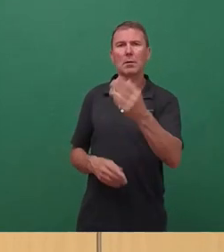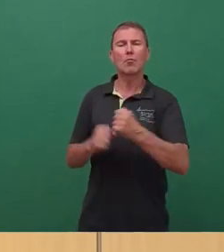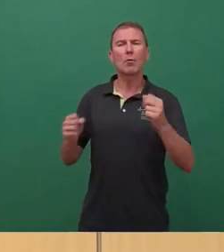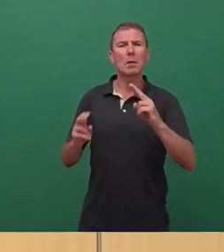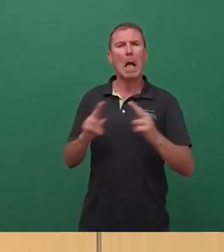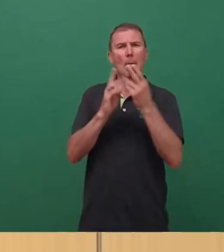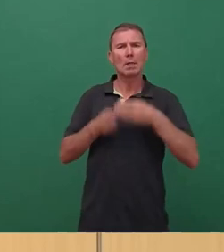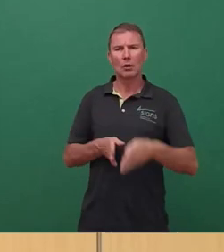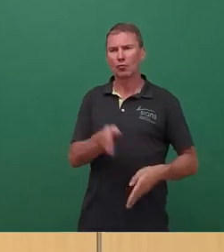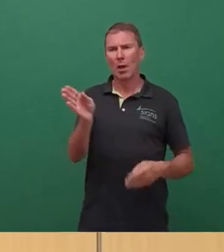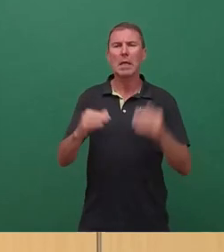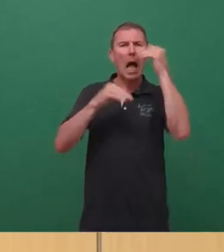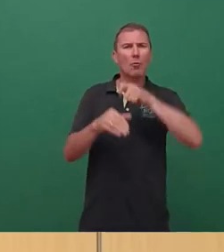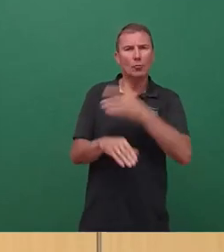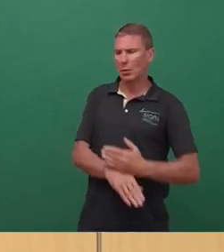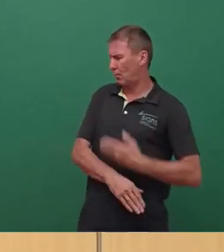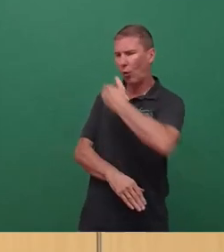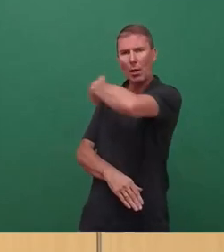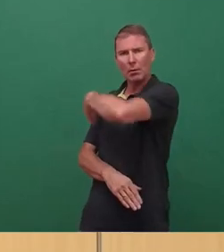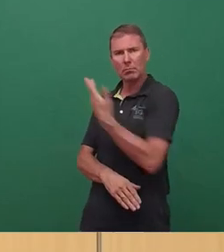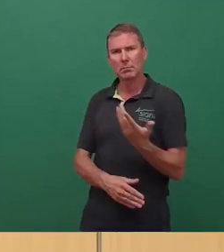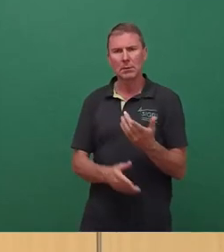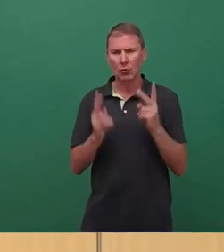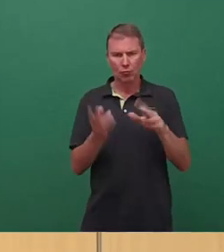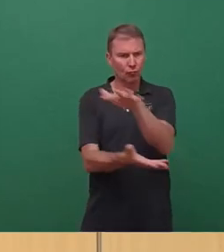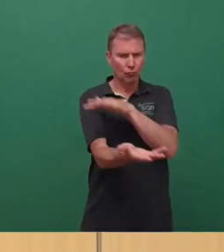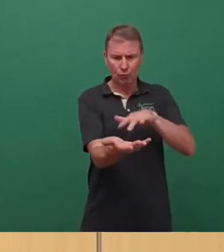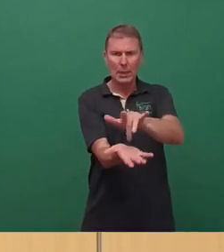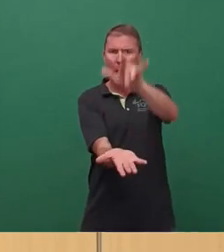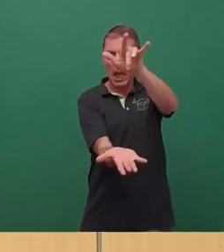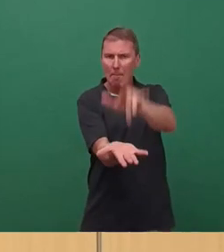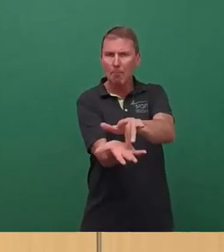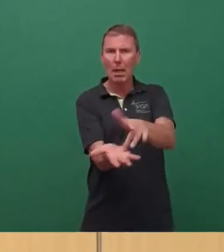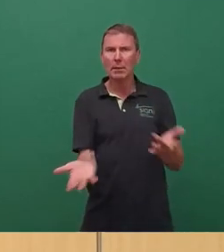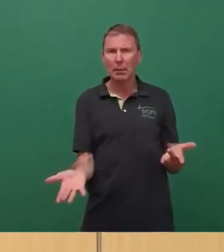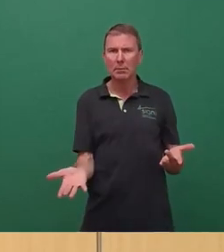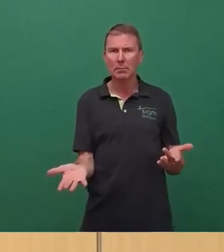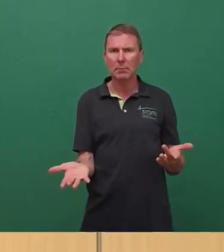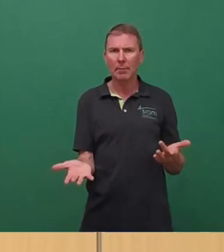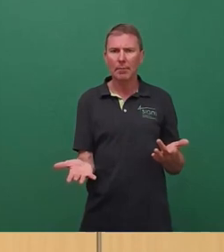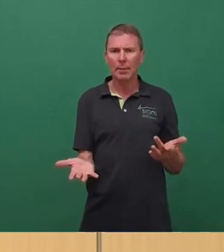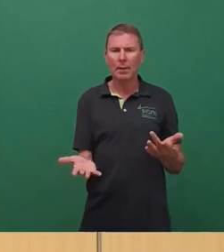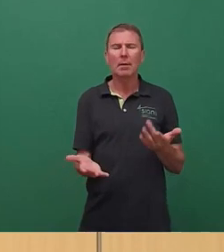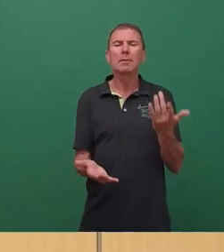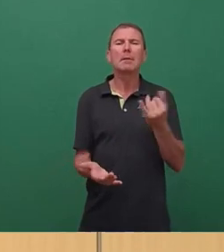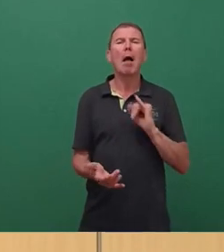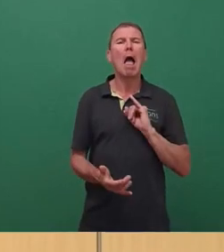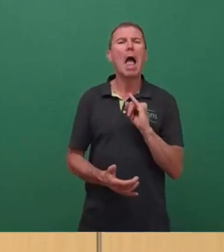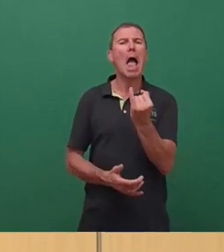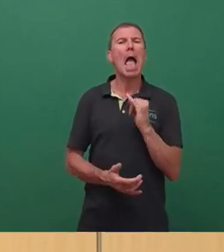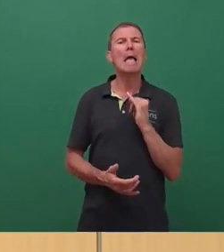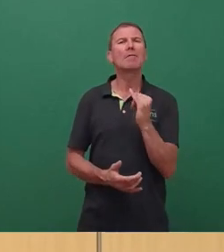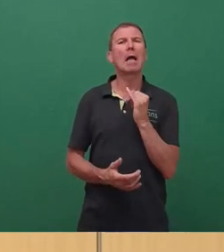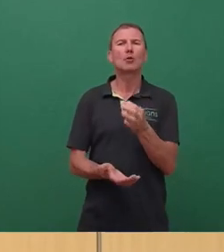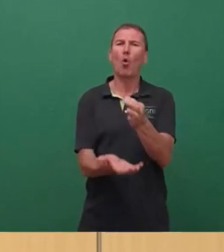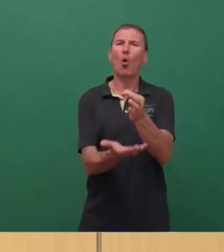Augustusbrücke. Es ist in der Mitte der Stadt, es ist sozusagen ein Identifikationsort und wenn